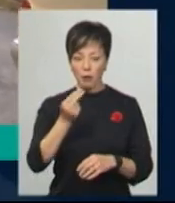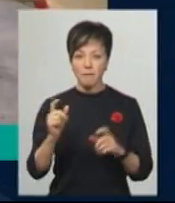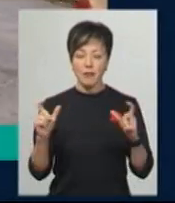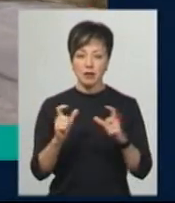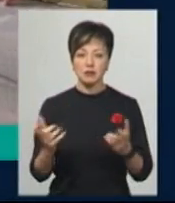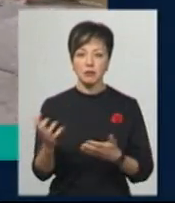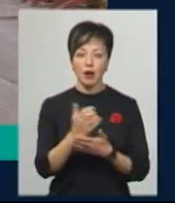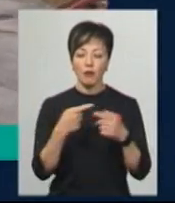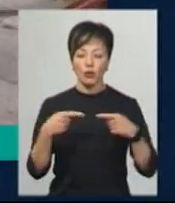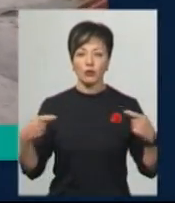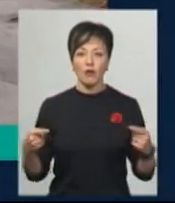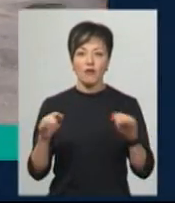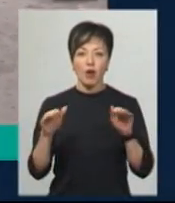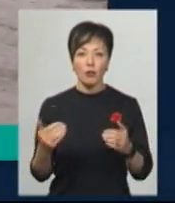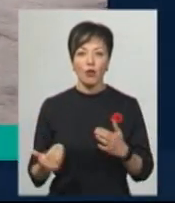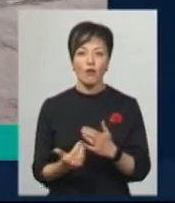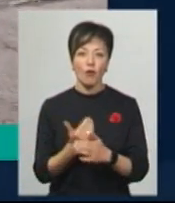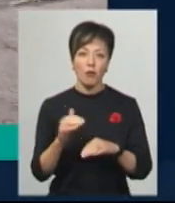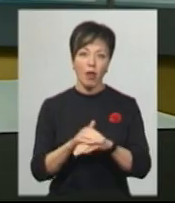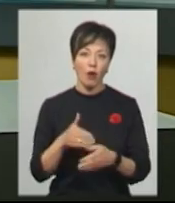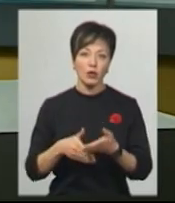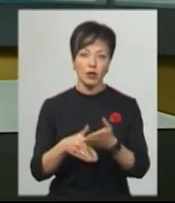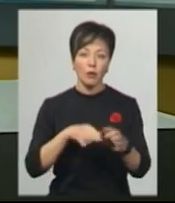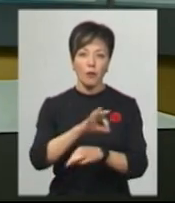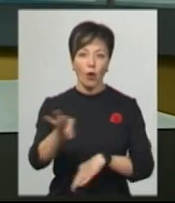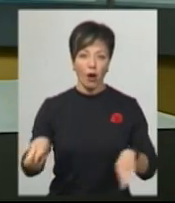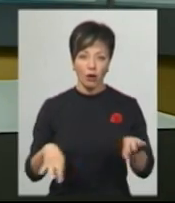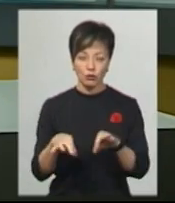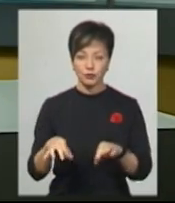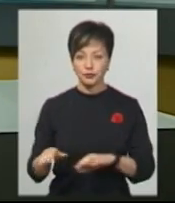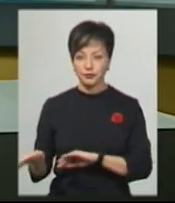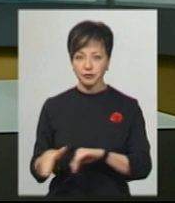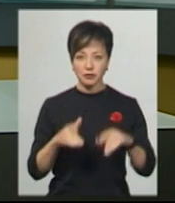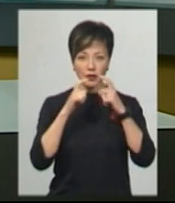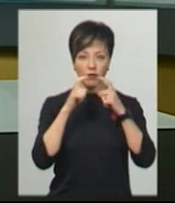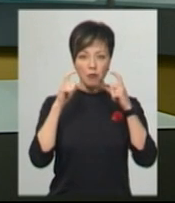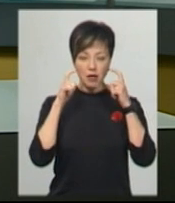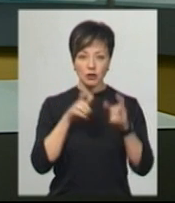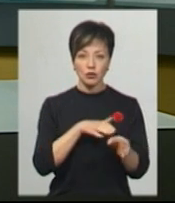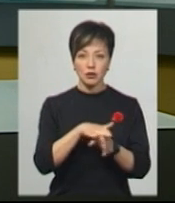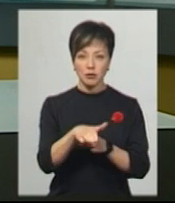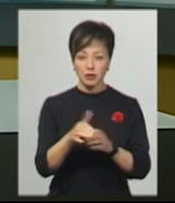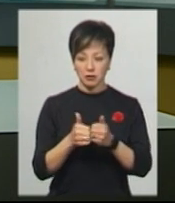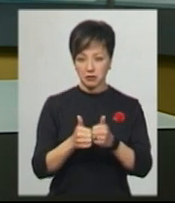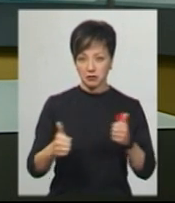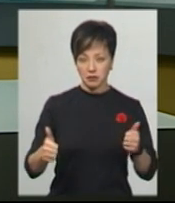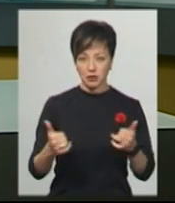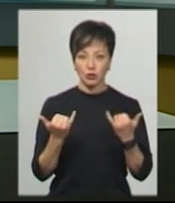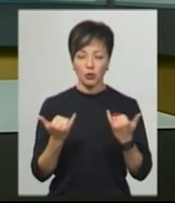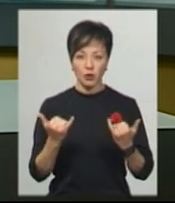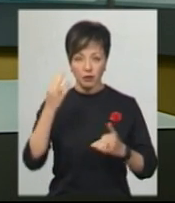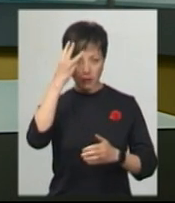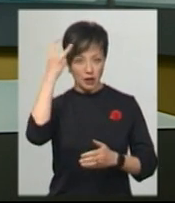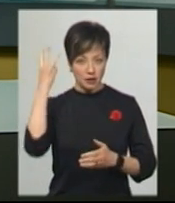продукти в рамках нового благодійного проєкту. У масках та з дотриманням соціальної дистанції. Сьогодні у